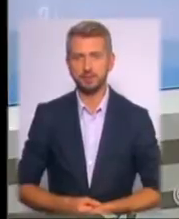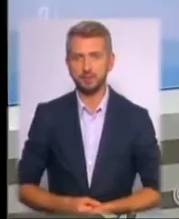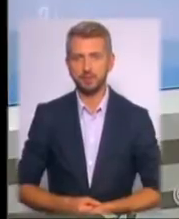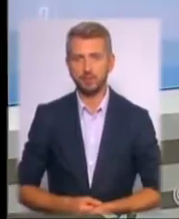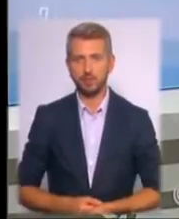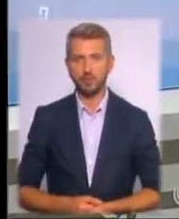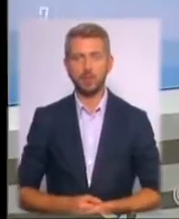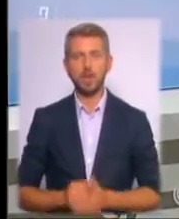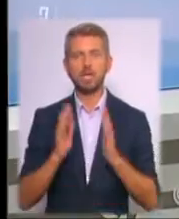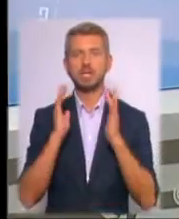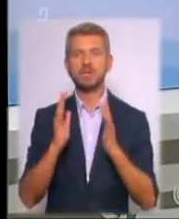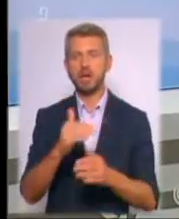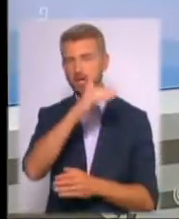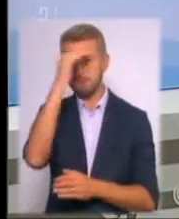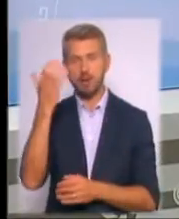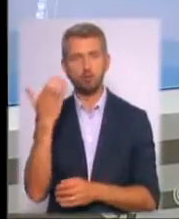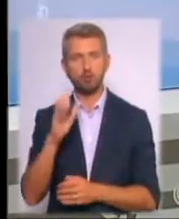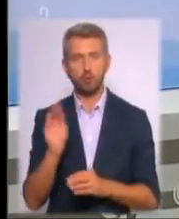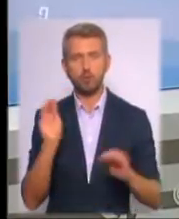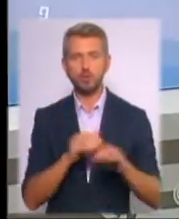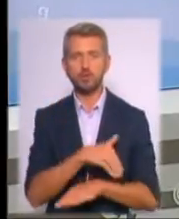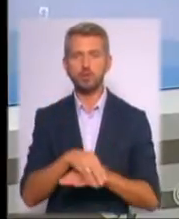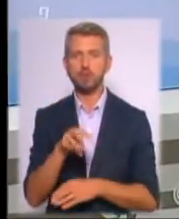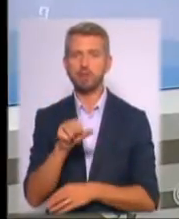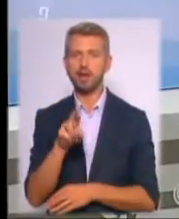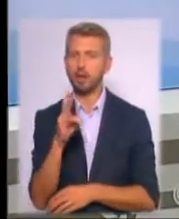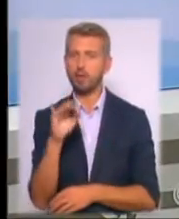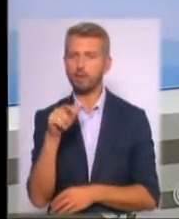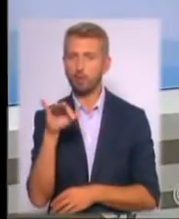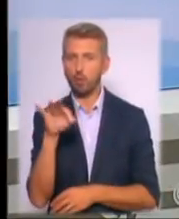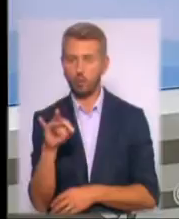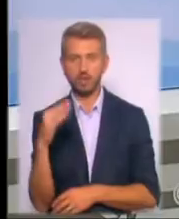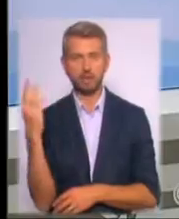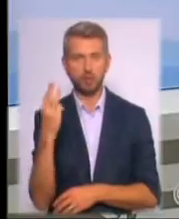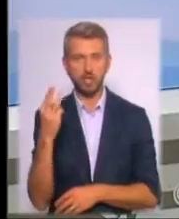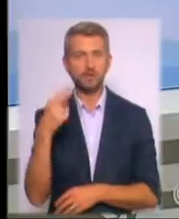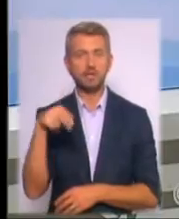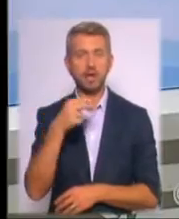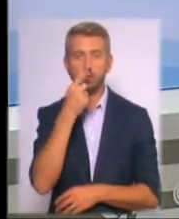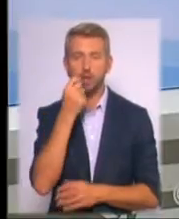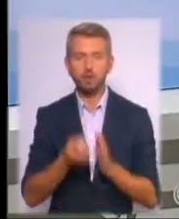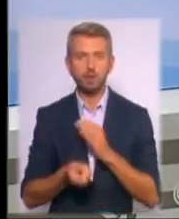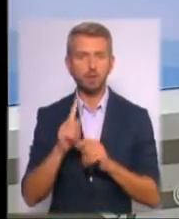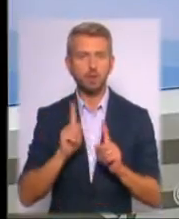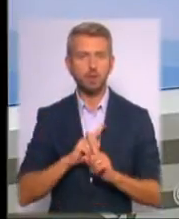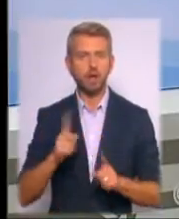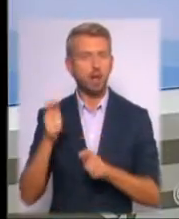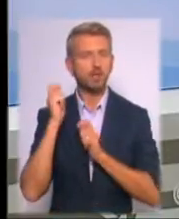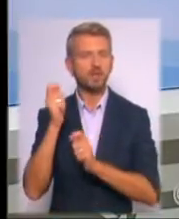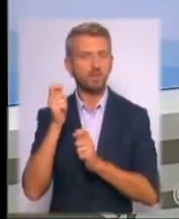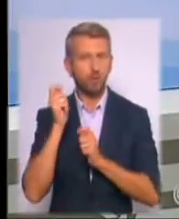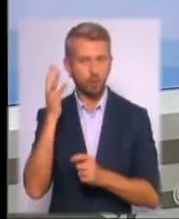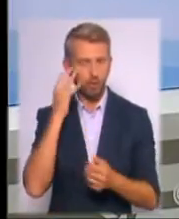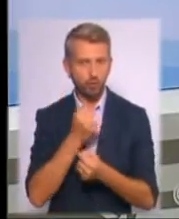Сквер Небесної сотні облаштували на вулиці Маяковського на Троєщині. А у Деснянському парку з'явились унікальні дзвони Чорнобиля,